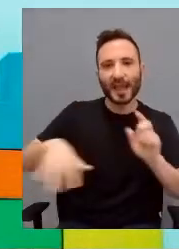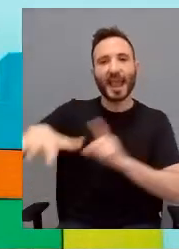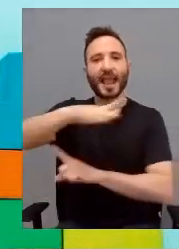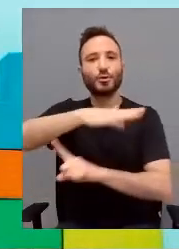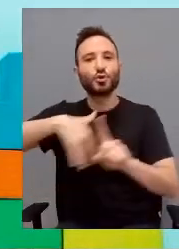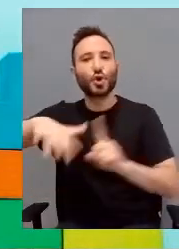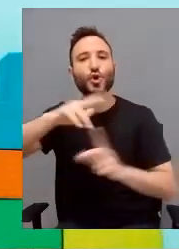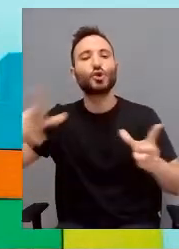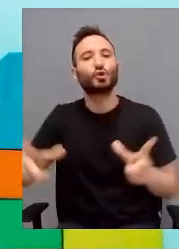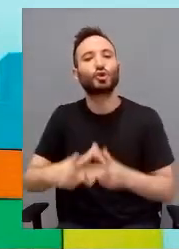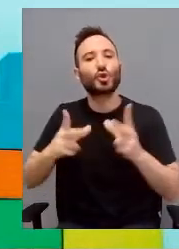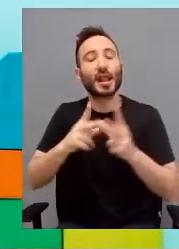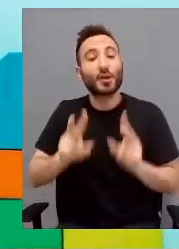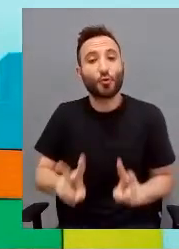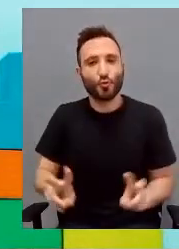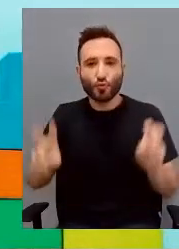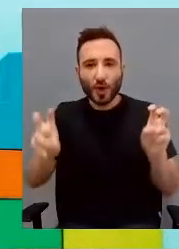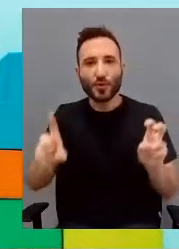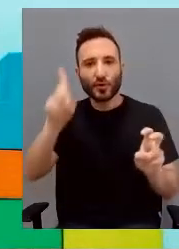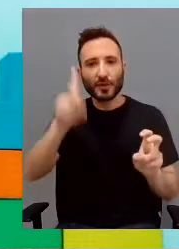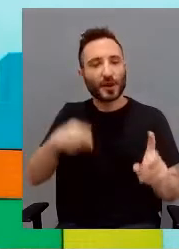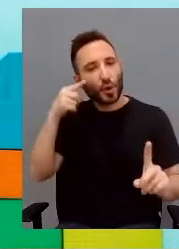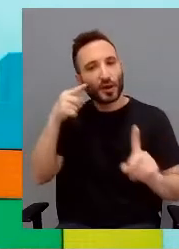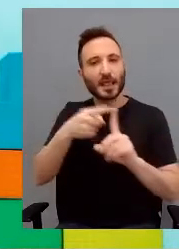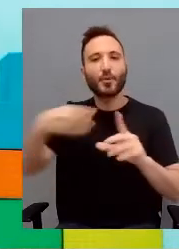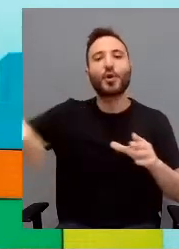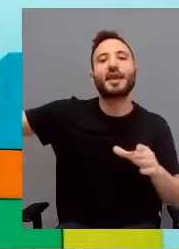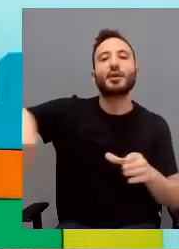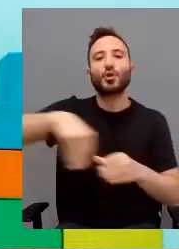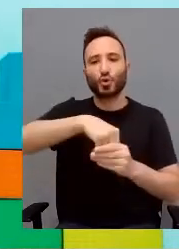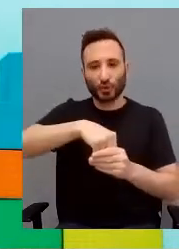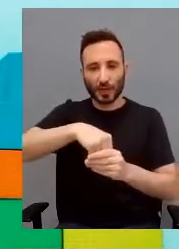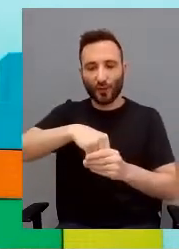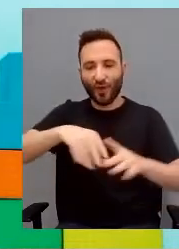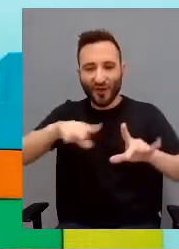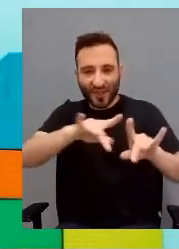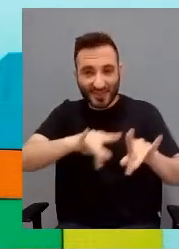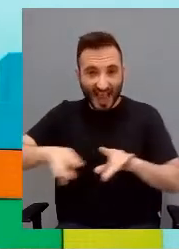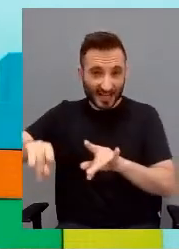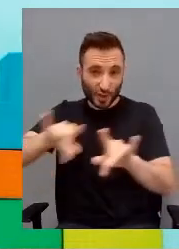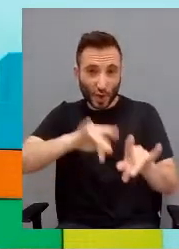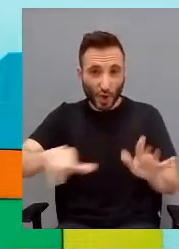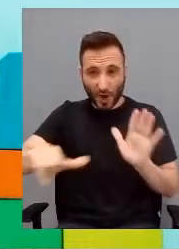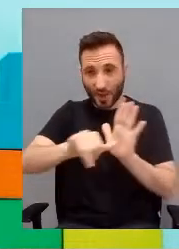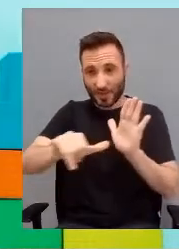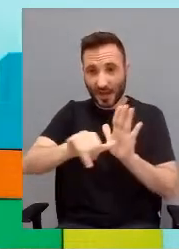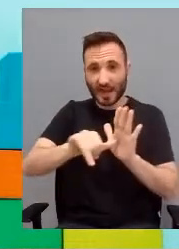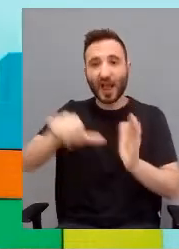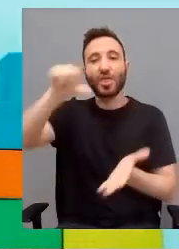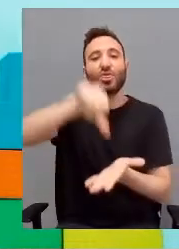lo massi inclusivo e nel territorio della Lombardia